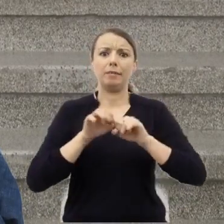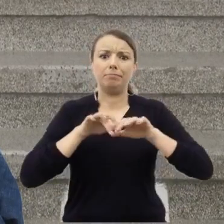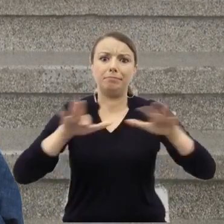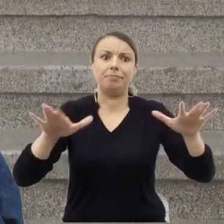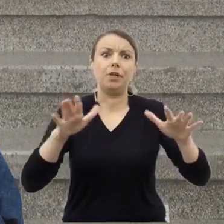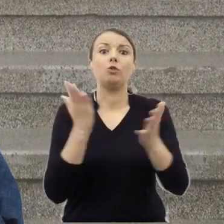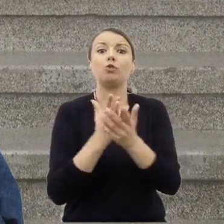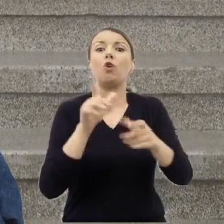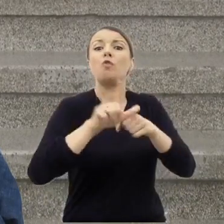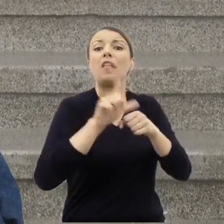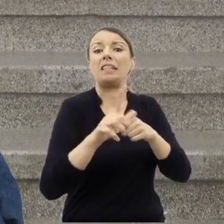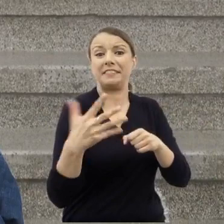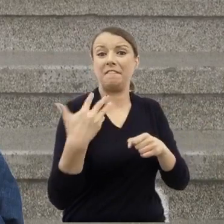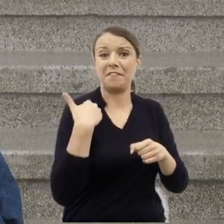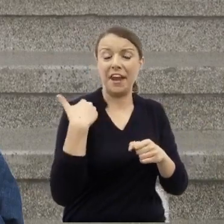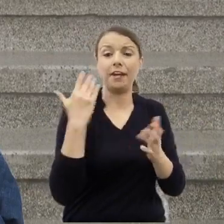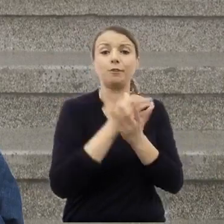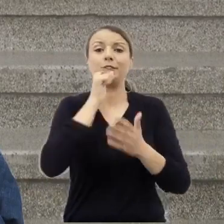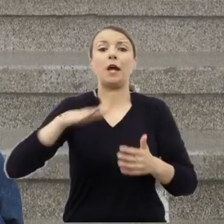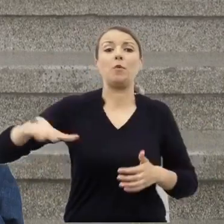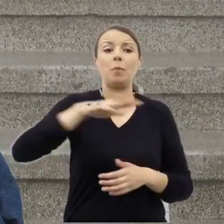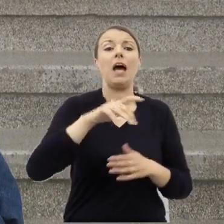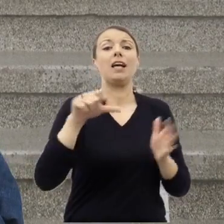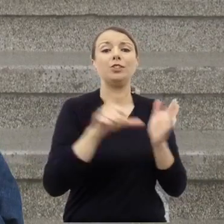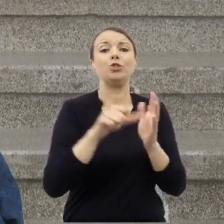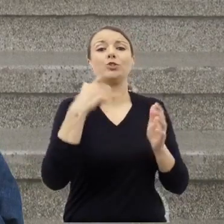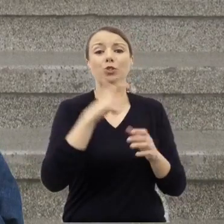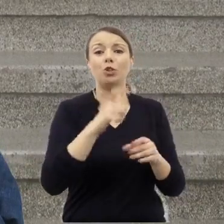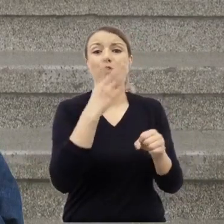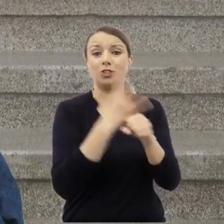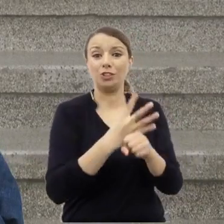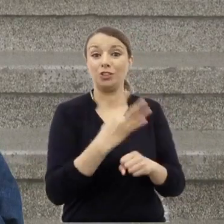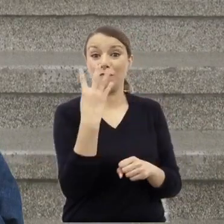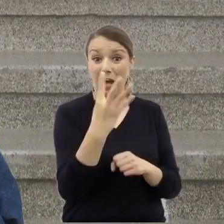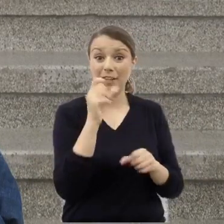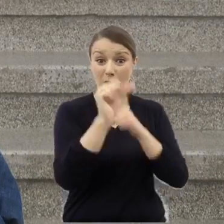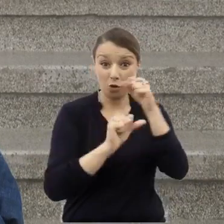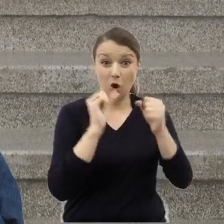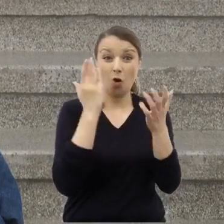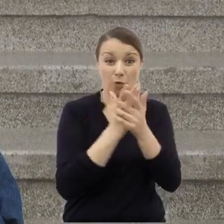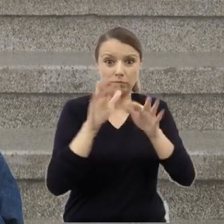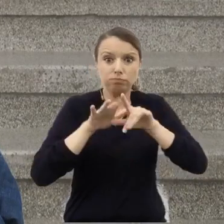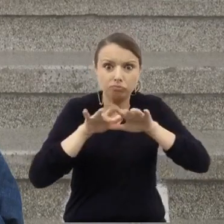XII wieku, od 1144 roku.